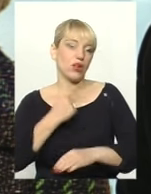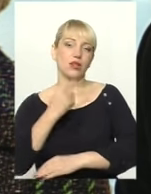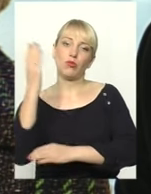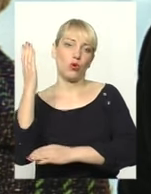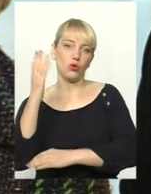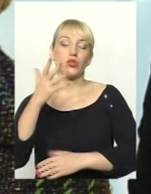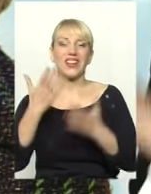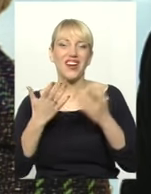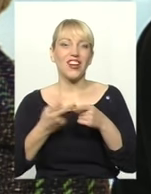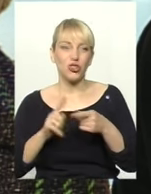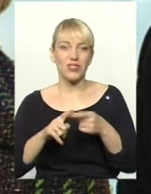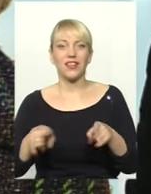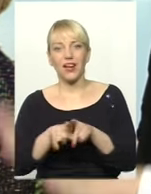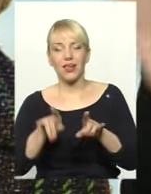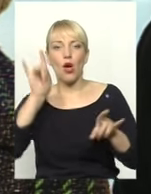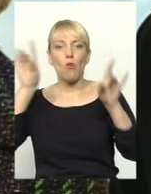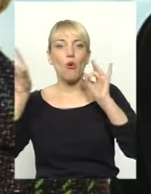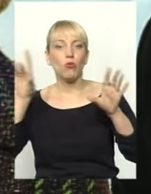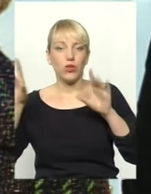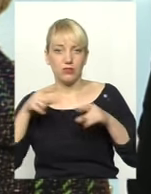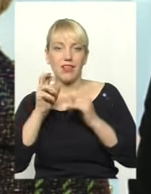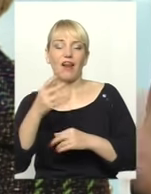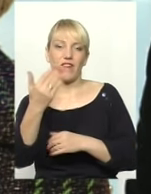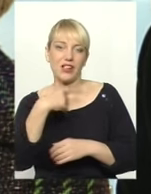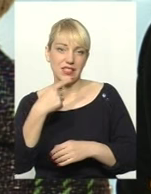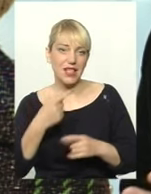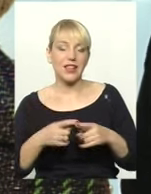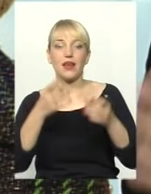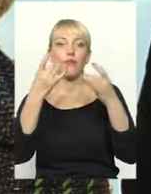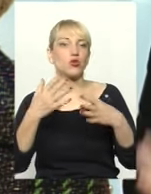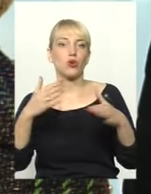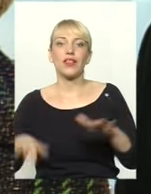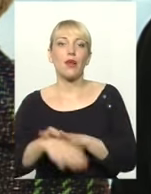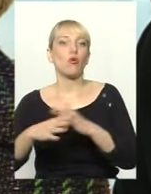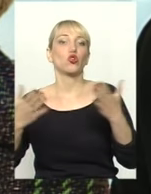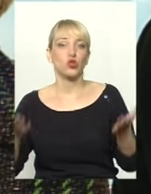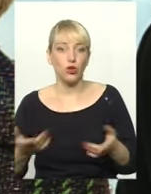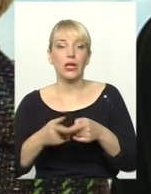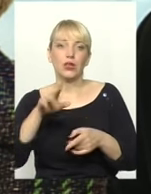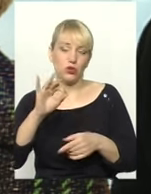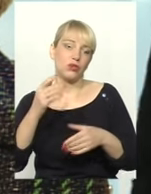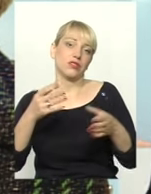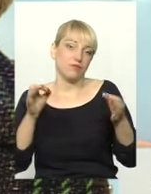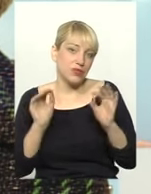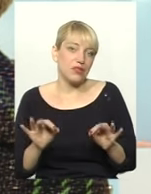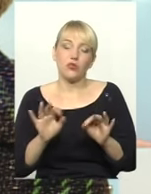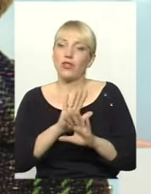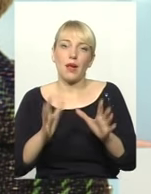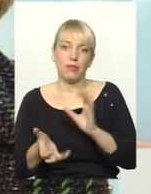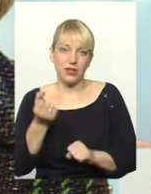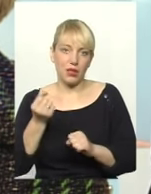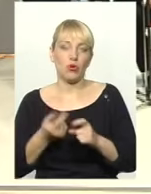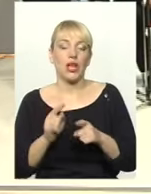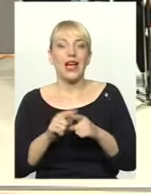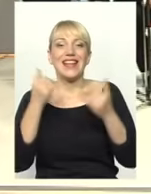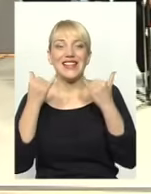вони дадуть. А якщо це отакий популізм, як казали колеги, і просто не про що, то, звісно, ніхто це не підтримає, і вони ніякого...